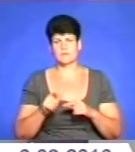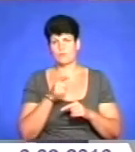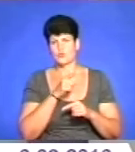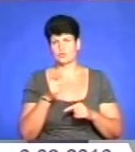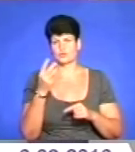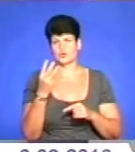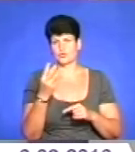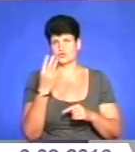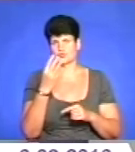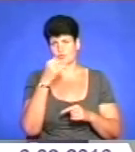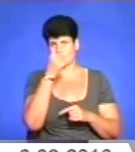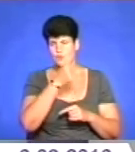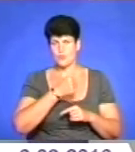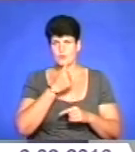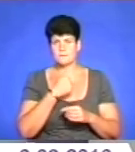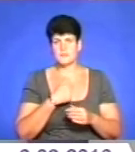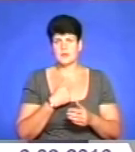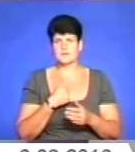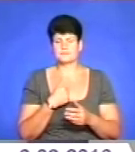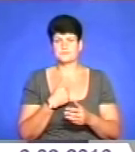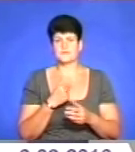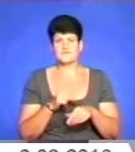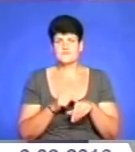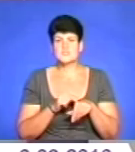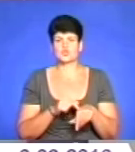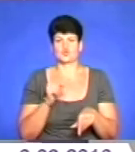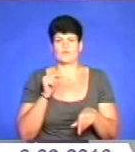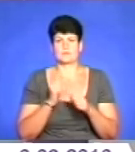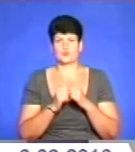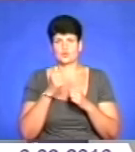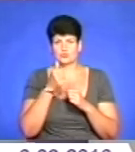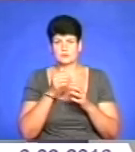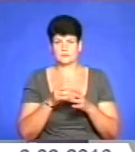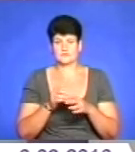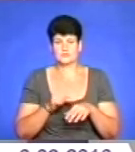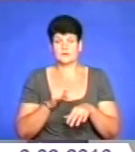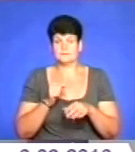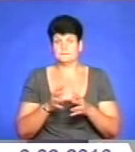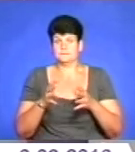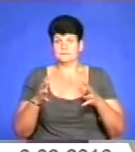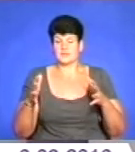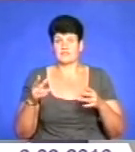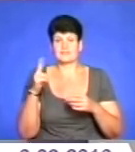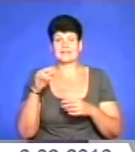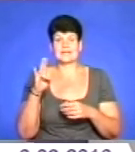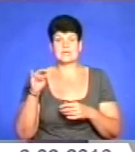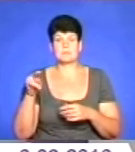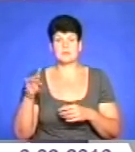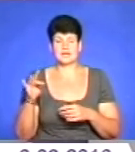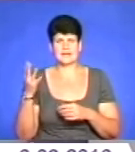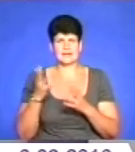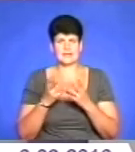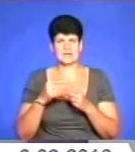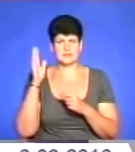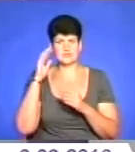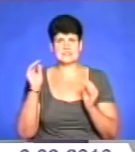якихось чотирьох років ми все відчуваємо щороку чим раз більше. Ну, ось в Дніпрі кількість води минулого